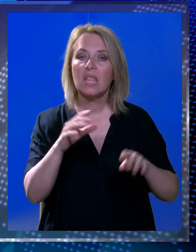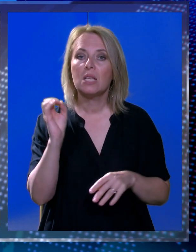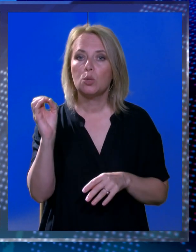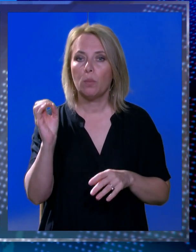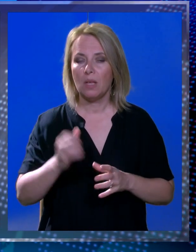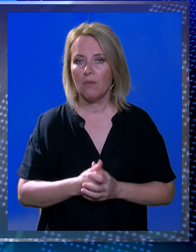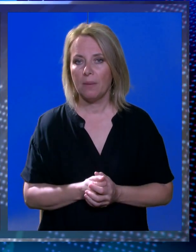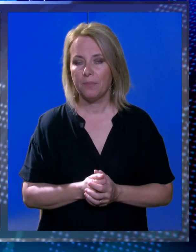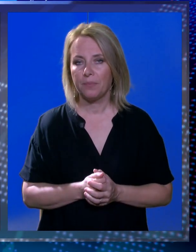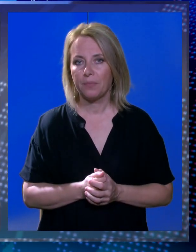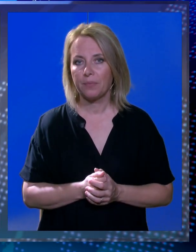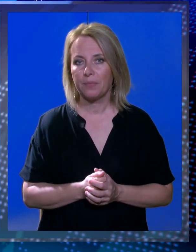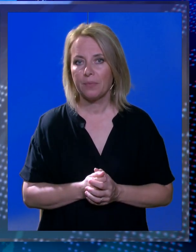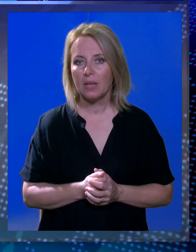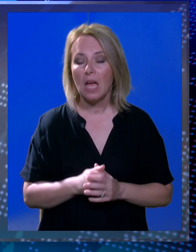stupnjeva